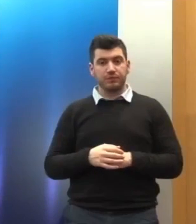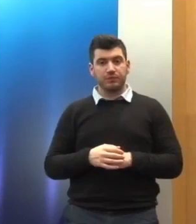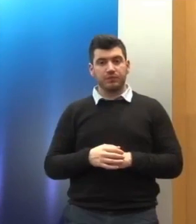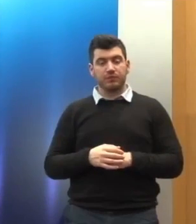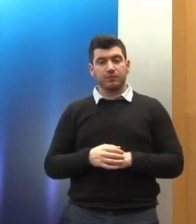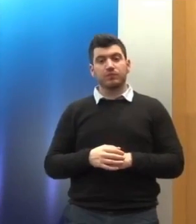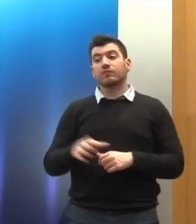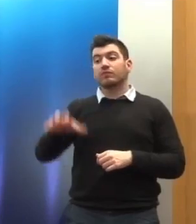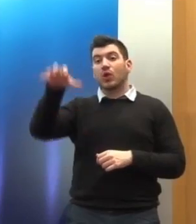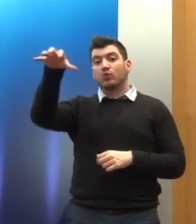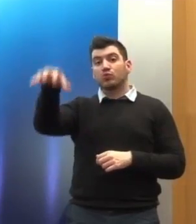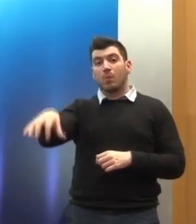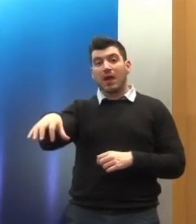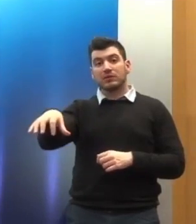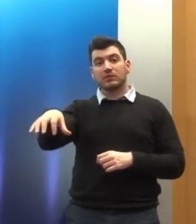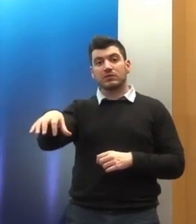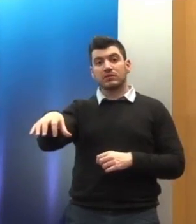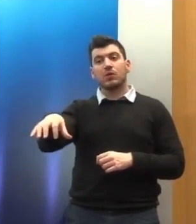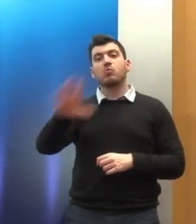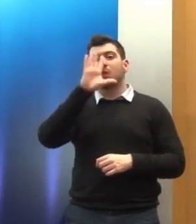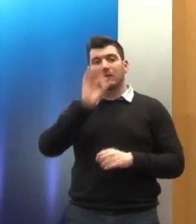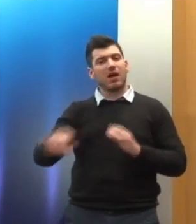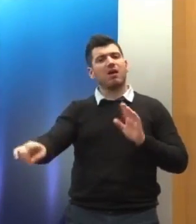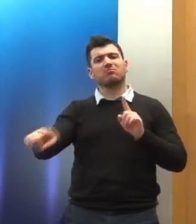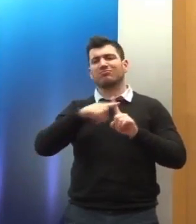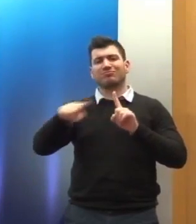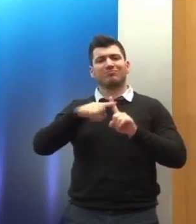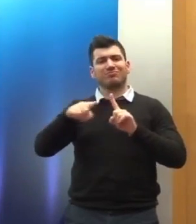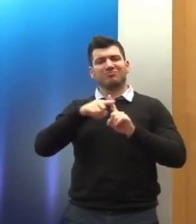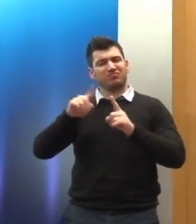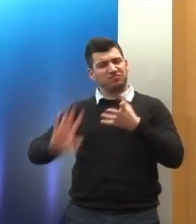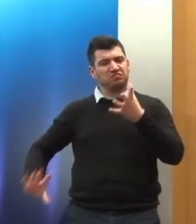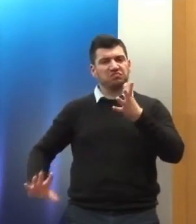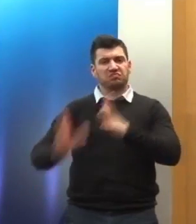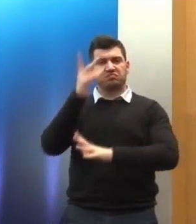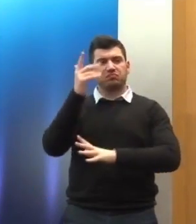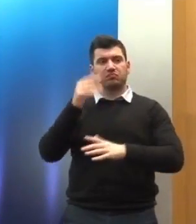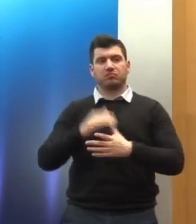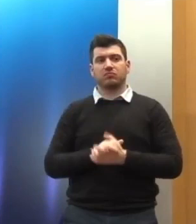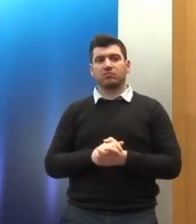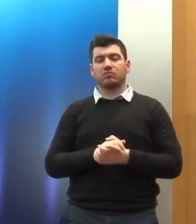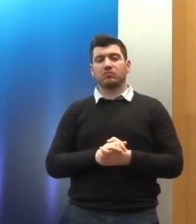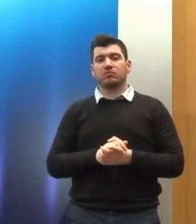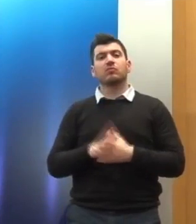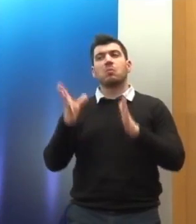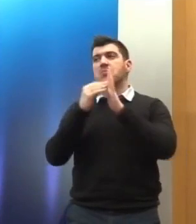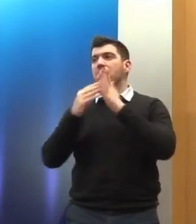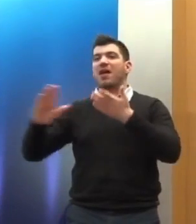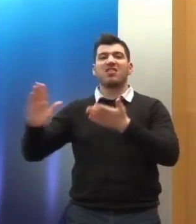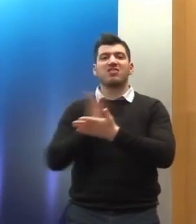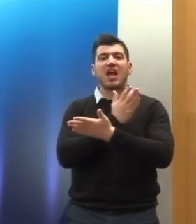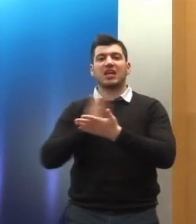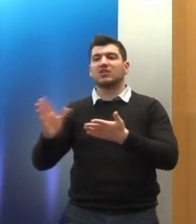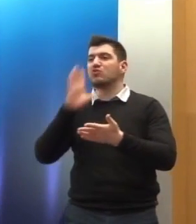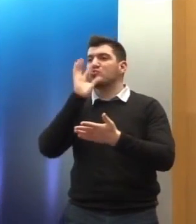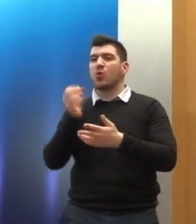έχει υπάρξει πολύ σημαντικό θετικό έργο ή επίκυται ένα μέρος του και αναφέρουμε στις διακρίσεις και ειδικότερα στις διακρίσεις λόγω σεξουαλικού